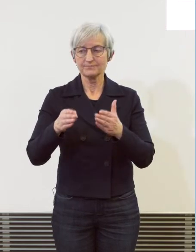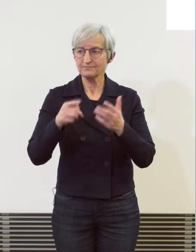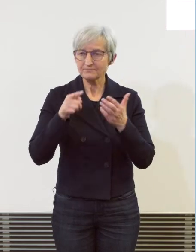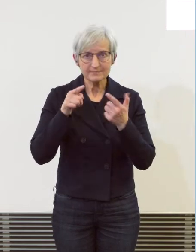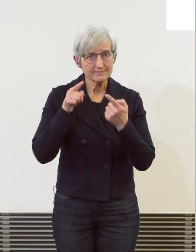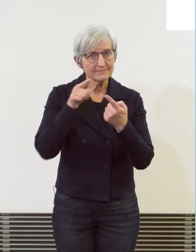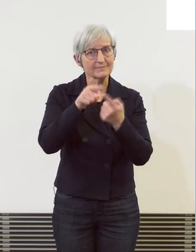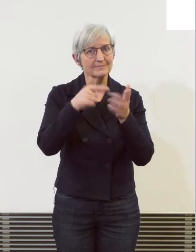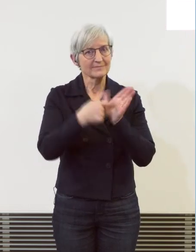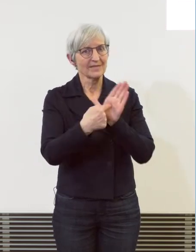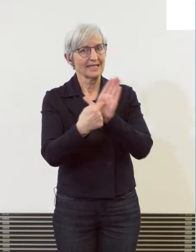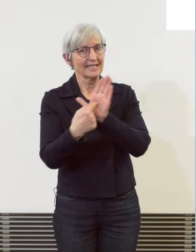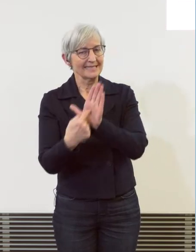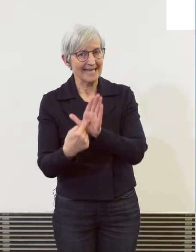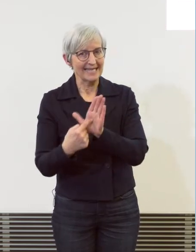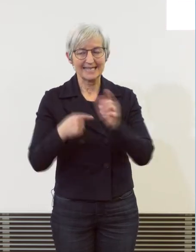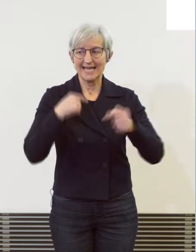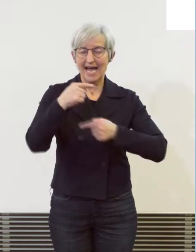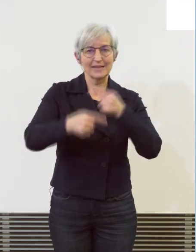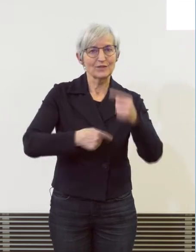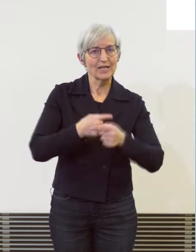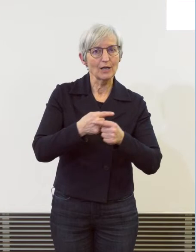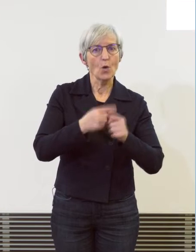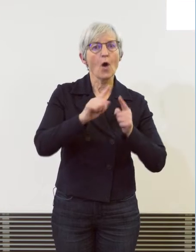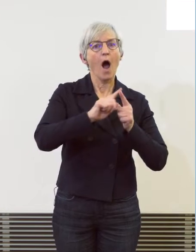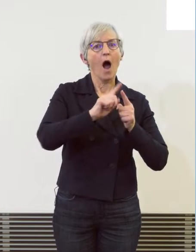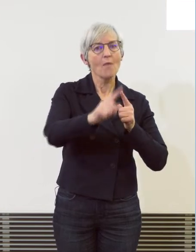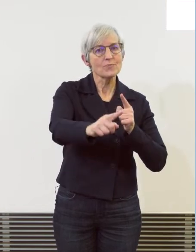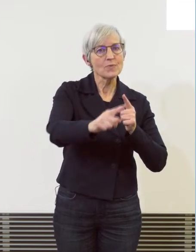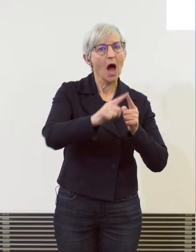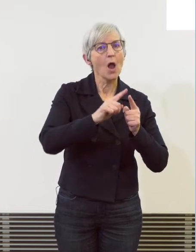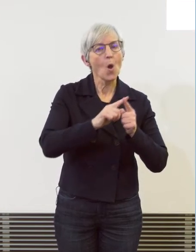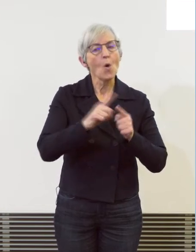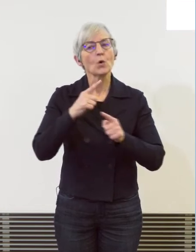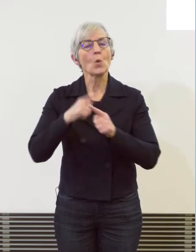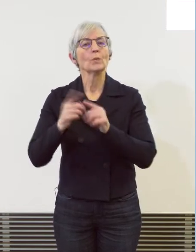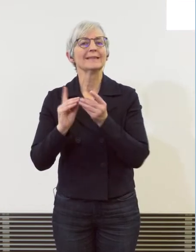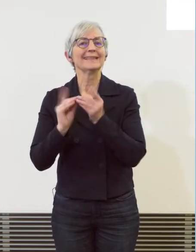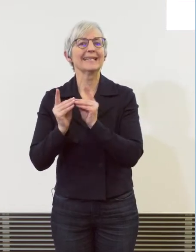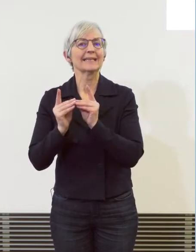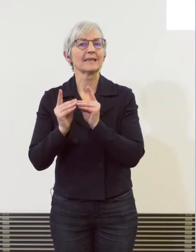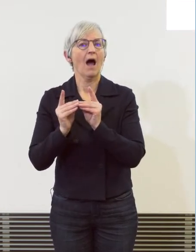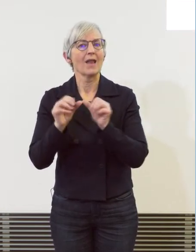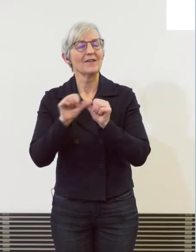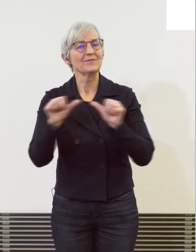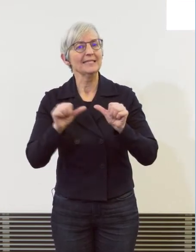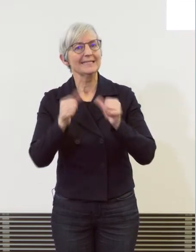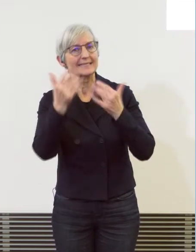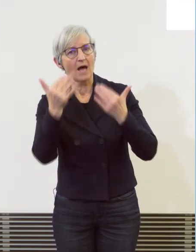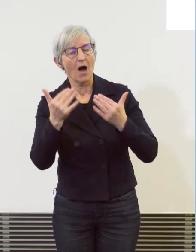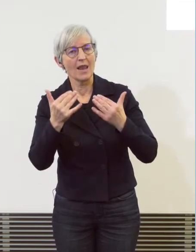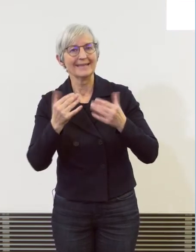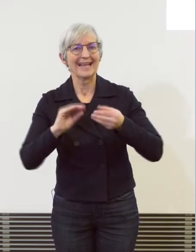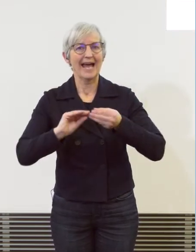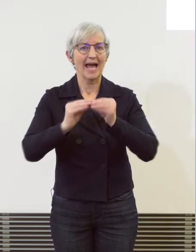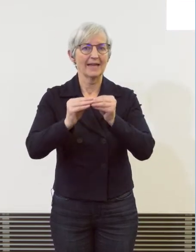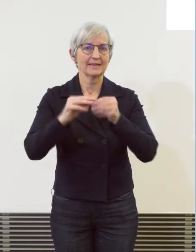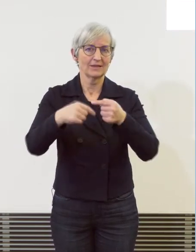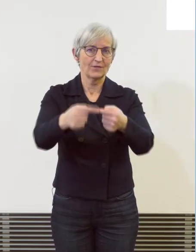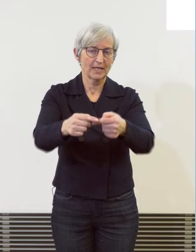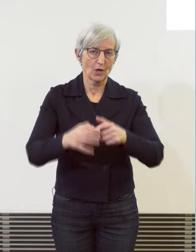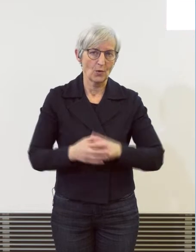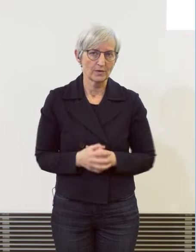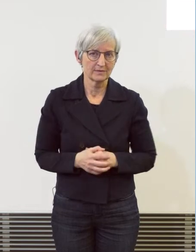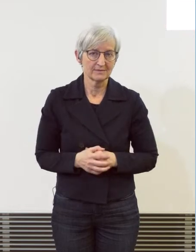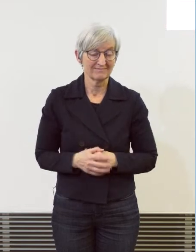analogen und digitalen Vermögensstraftaten ein bisschen besser aufzeigen. Die Zahlen von diesen beiden Typen